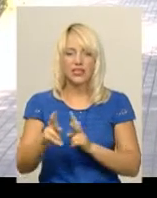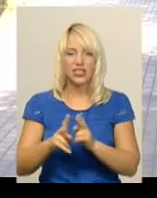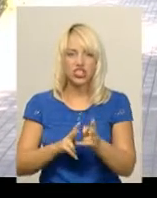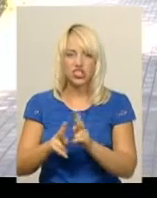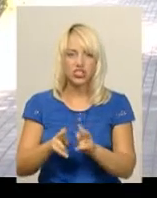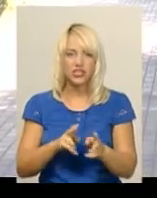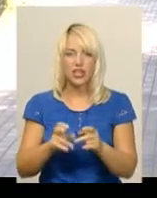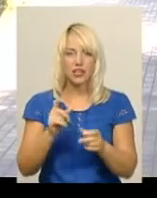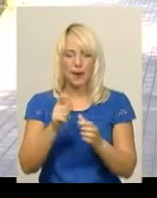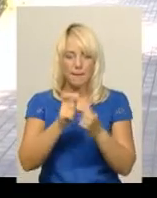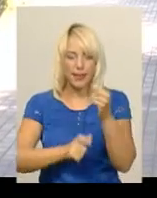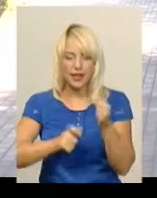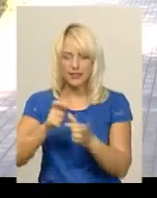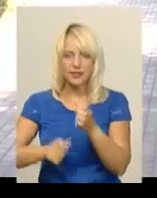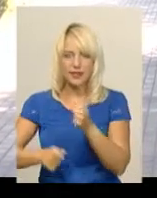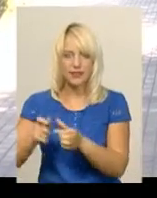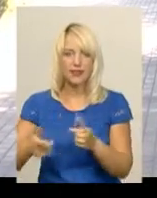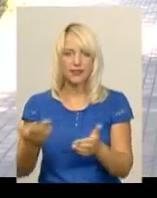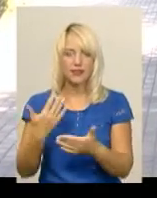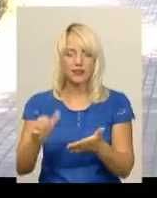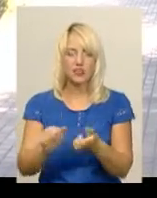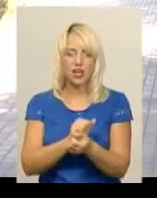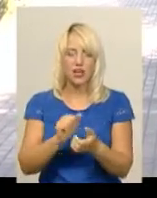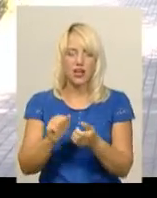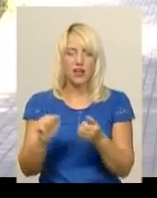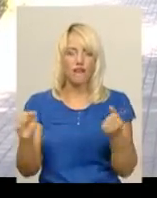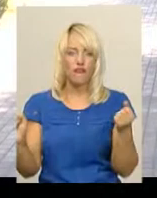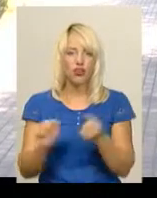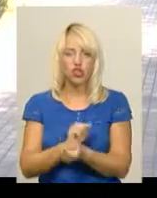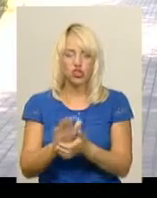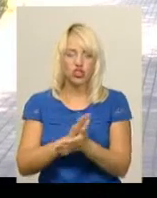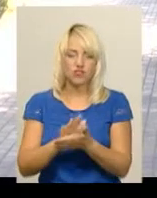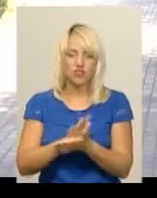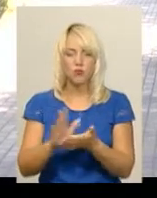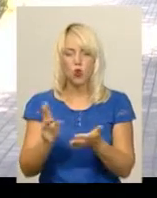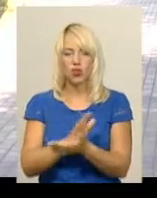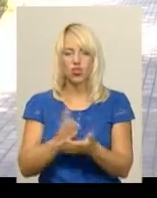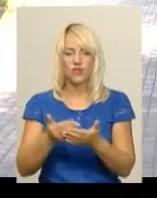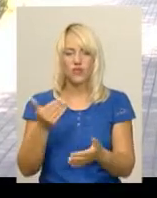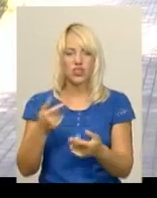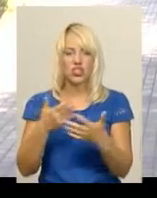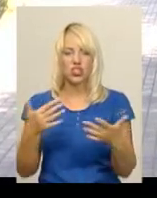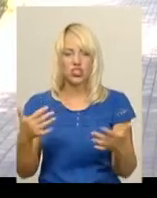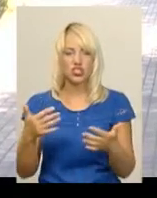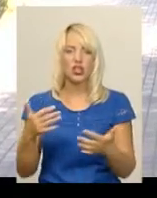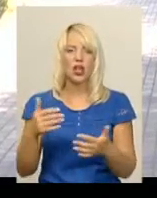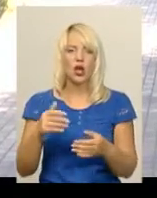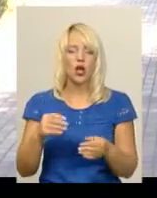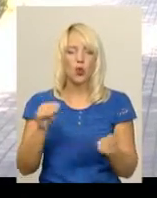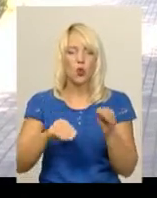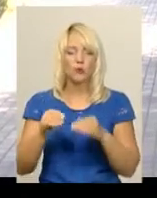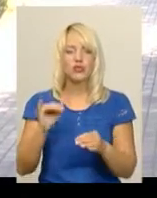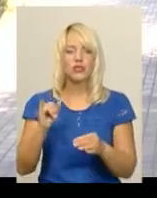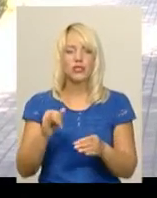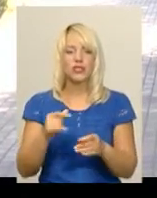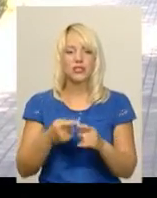такі пластинки, які вже вимиті, висушені, очищені від будь-яких інших домішок. Далі, у свою чергу, цей